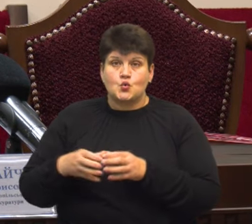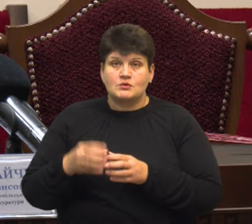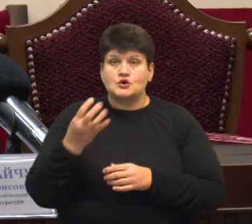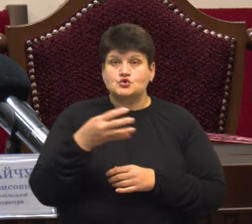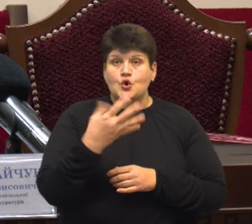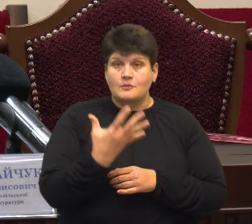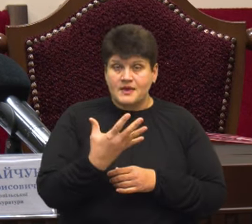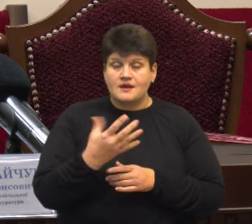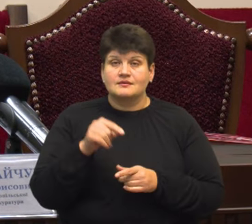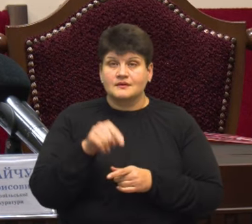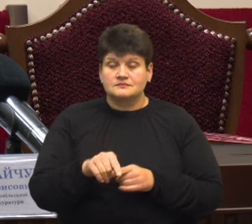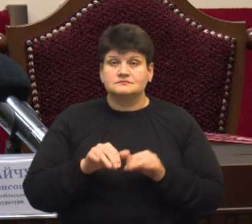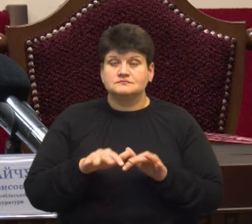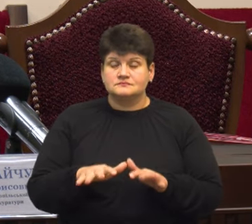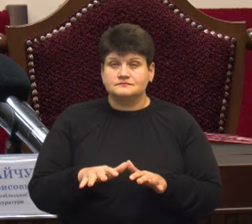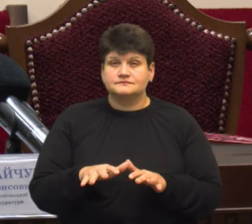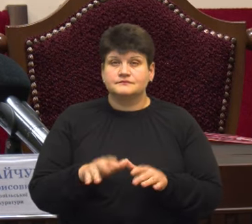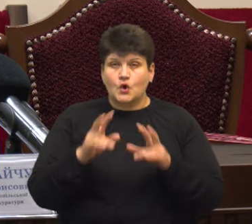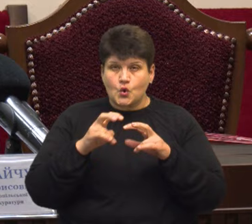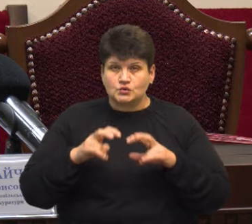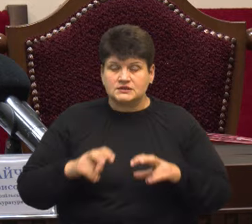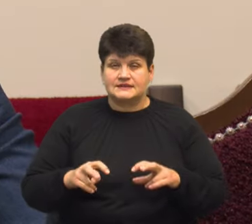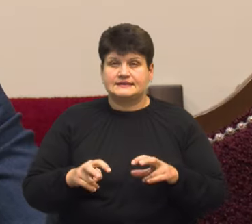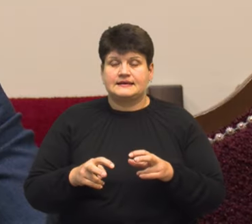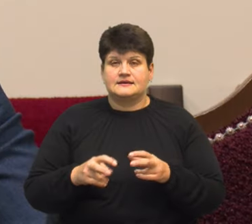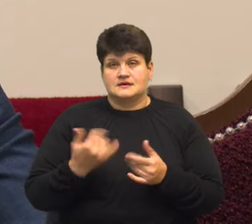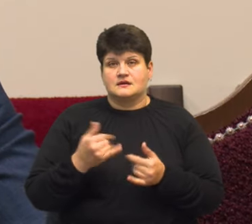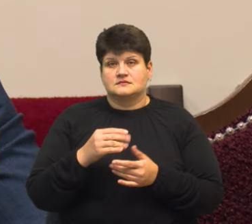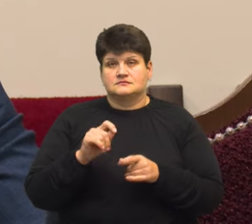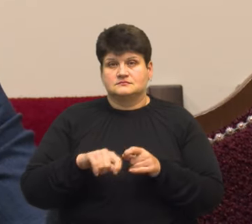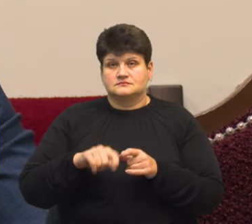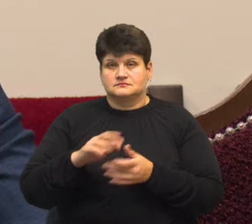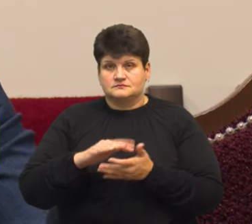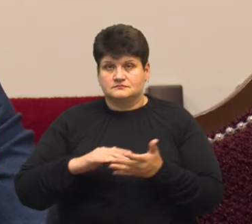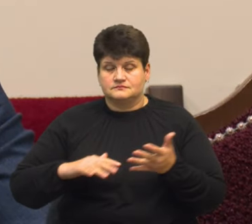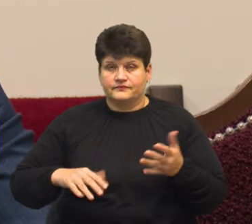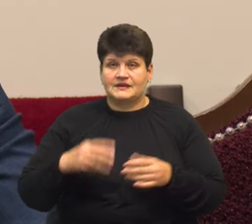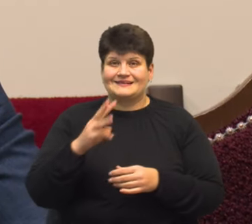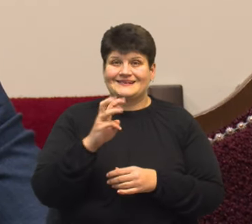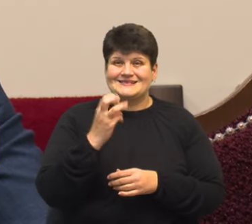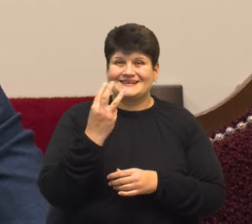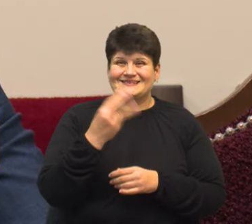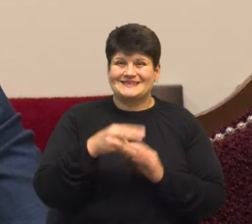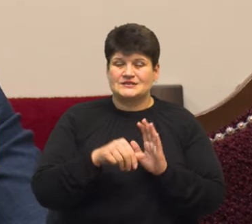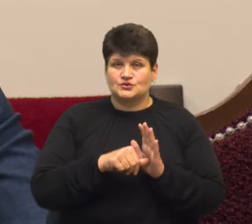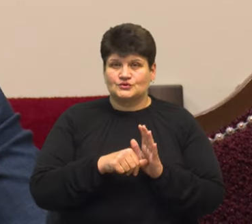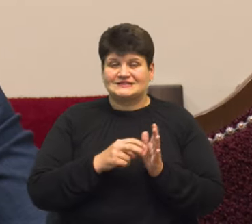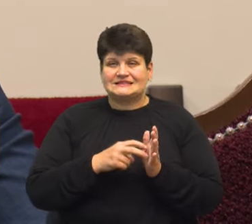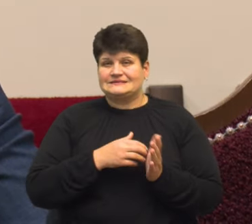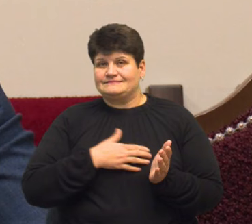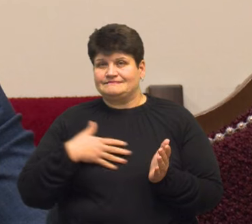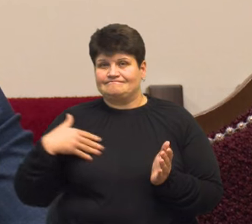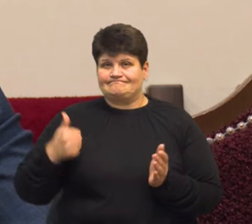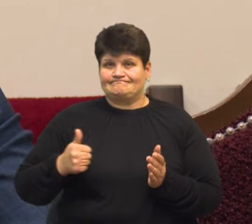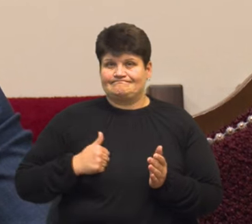проваджень ми ще розслідують наразі, слідство триває. По 336 про ухилення від мобілізації,